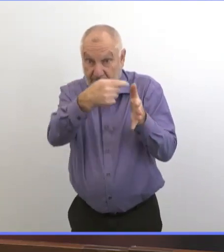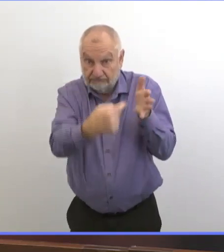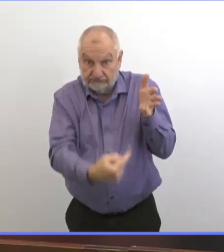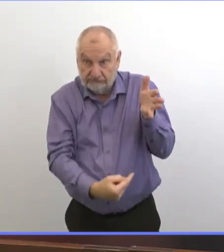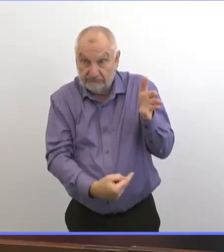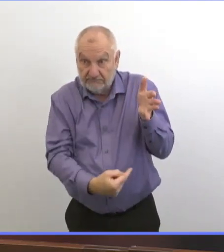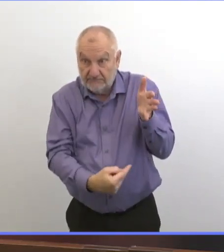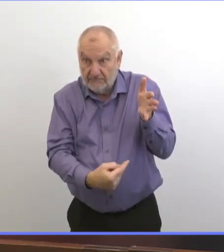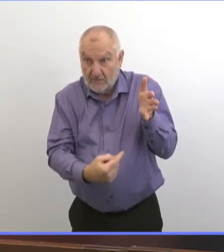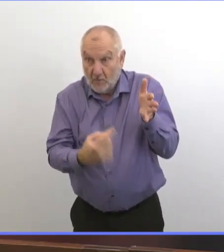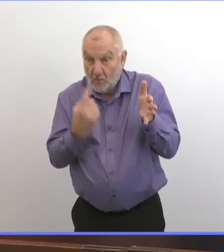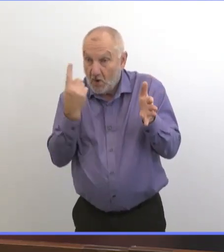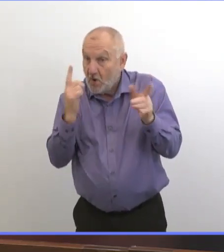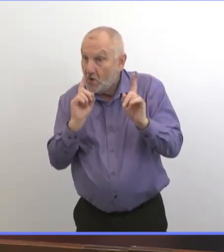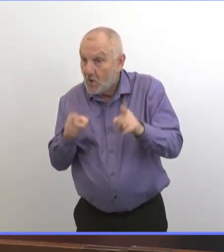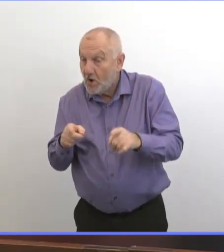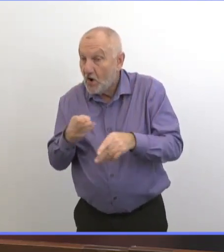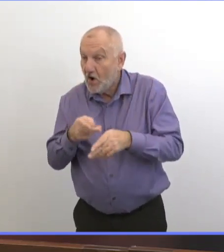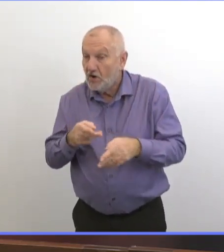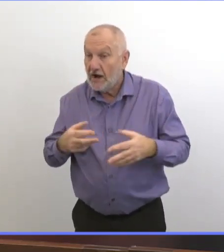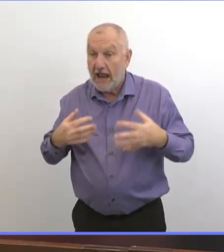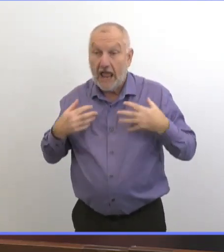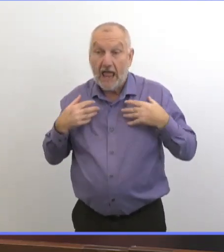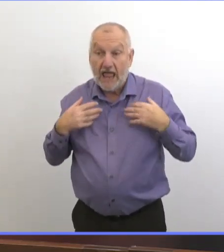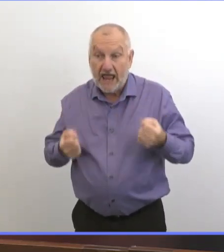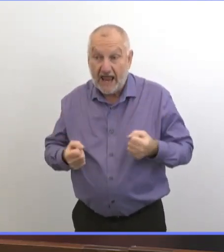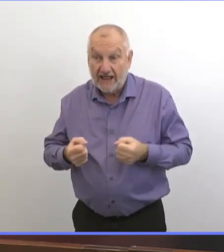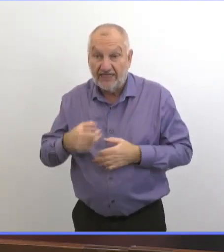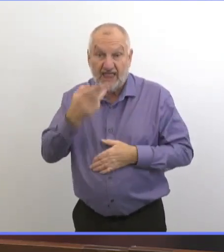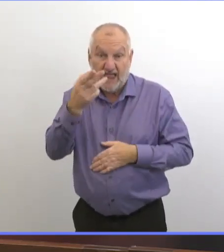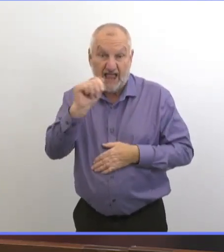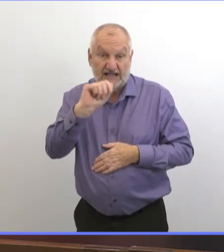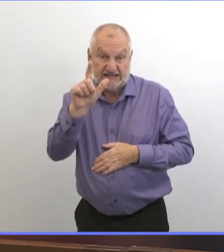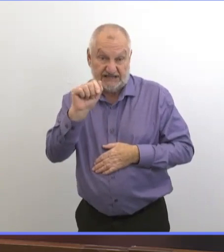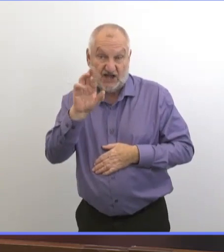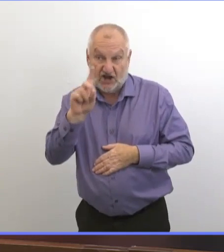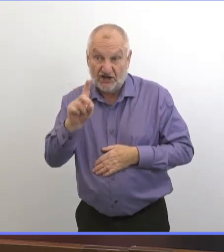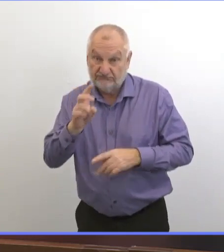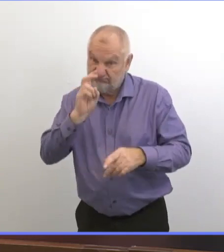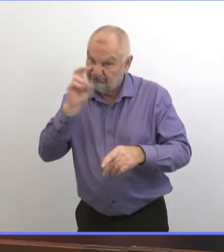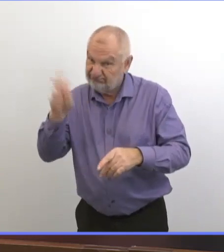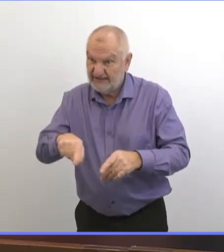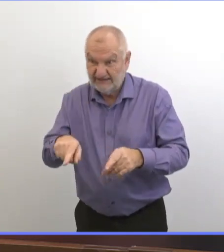Il peut y avoir des ordres de danger pour la santé.